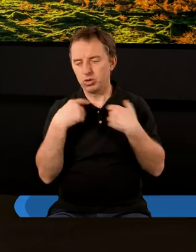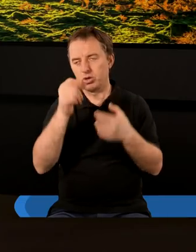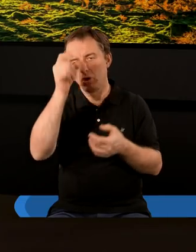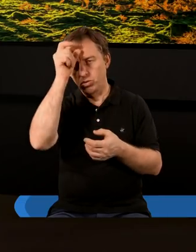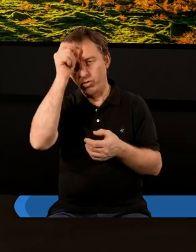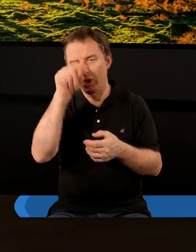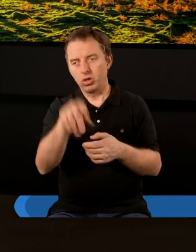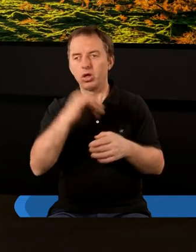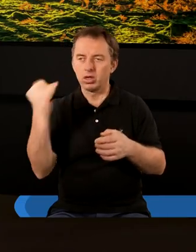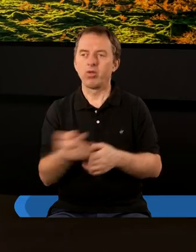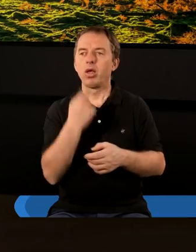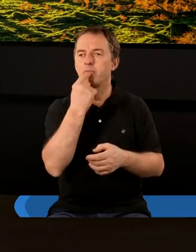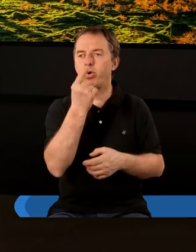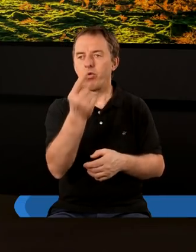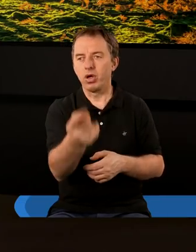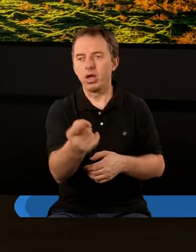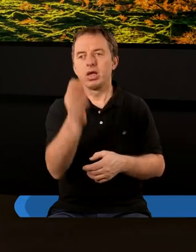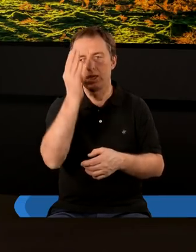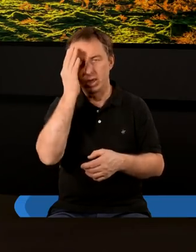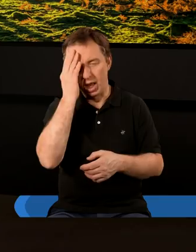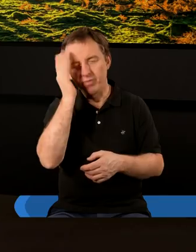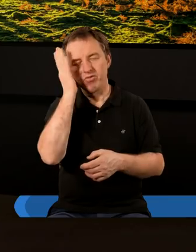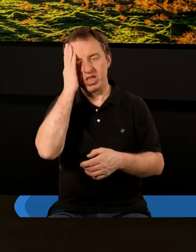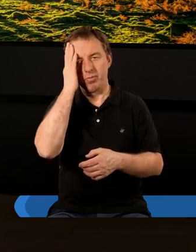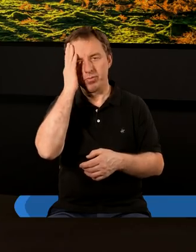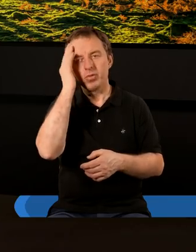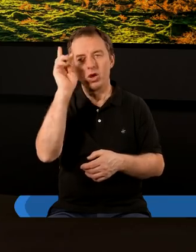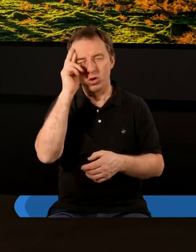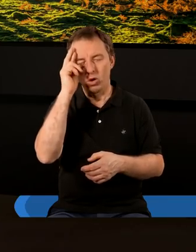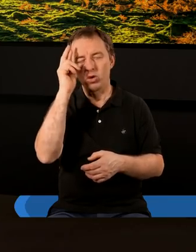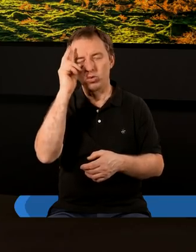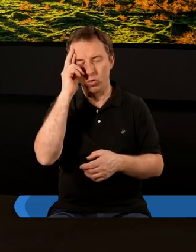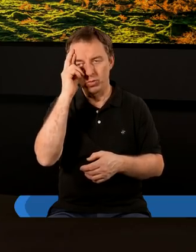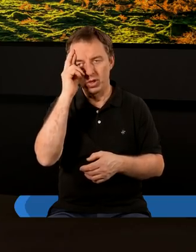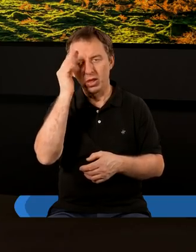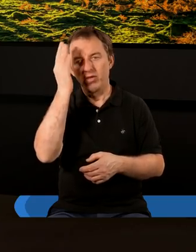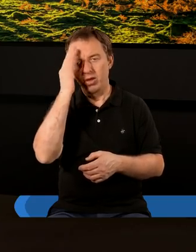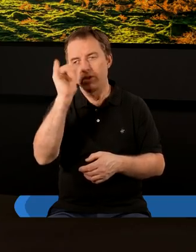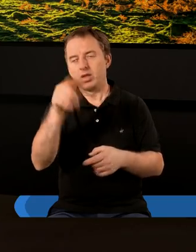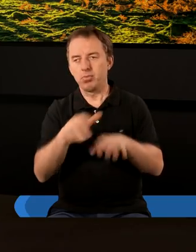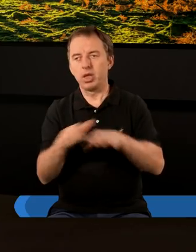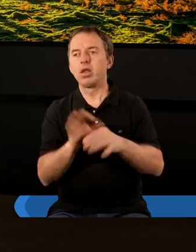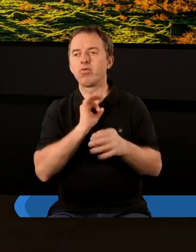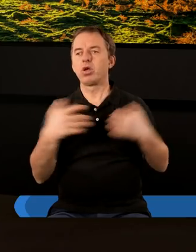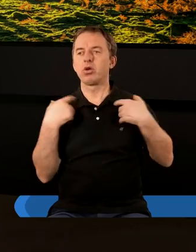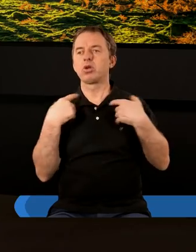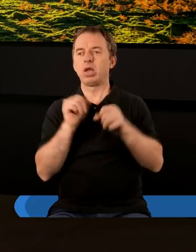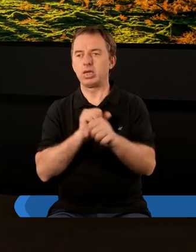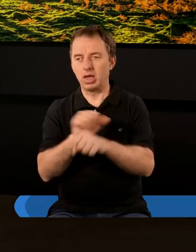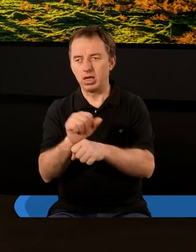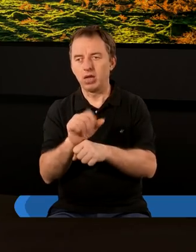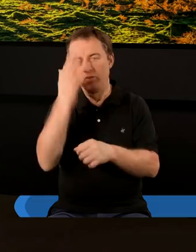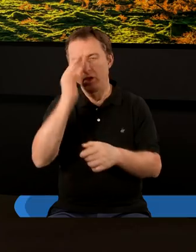życie człowieka to zawsze może powiedzieć znam wiem rozumiem wiem w jakim miejscu swojego życia